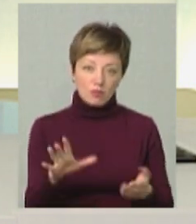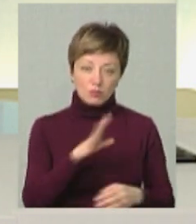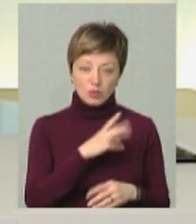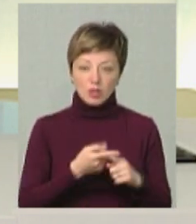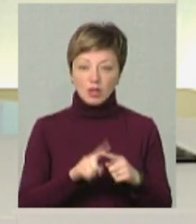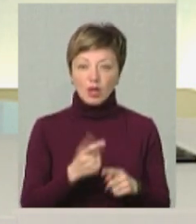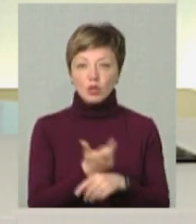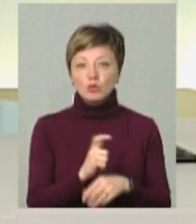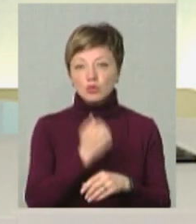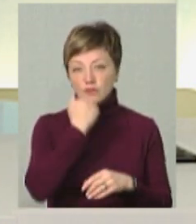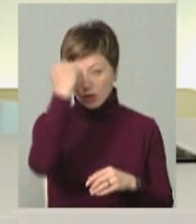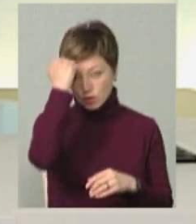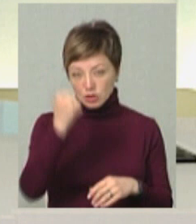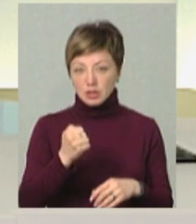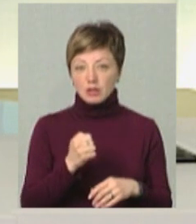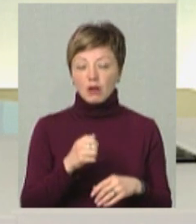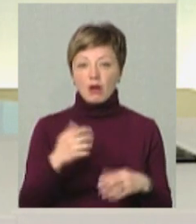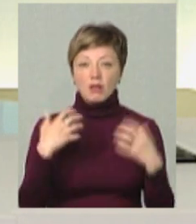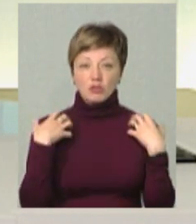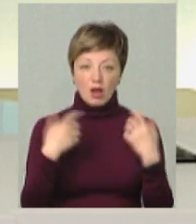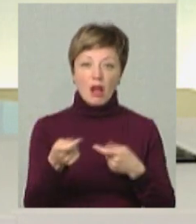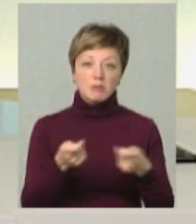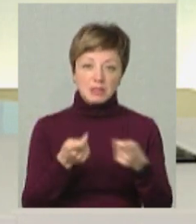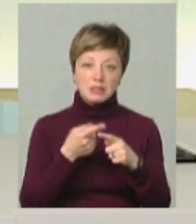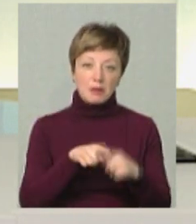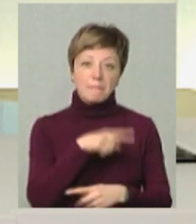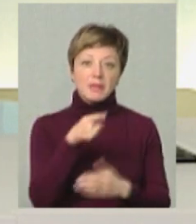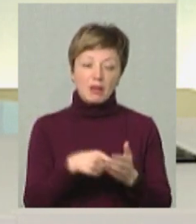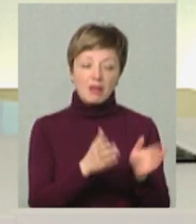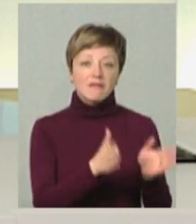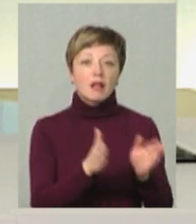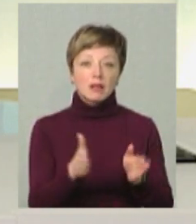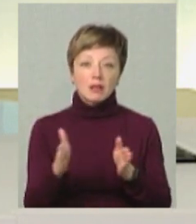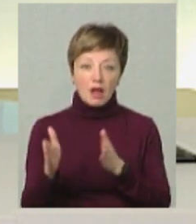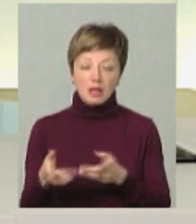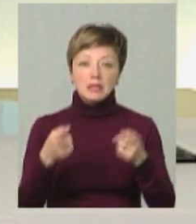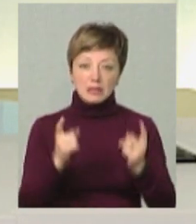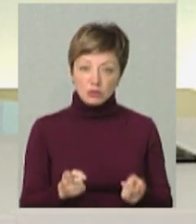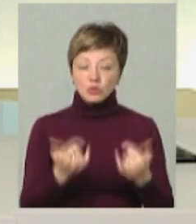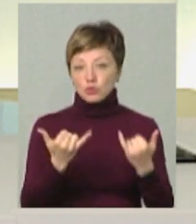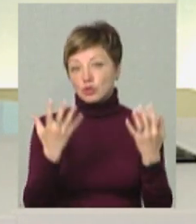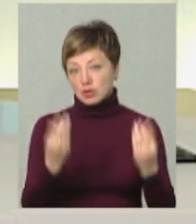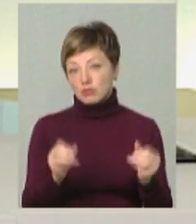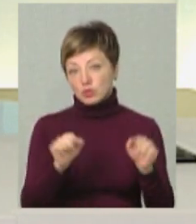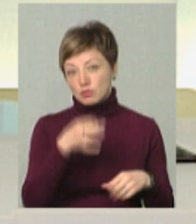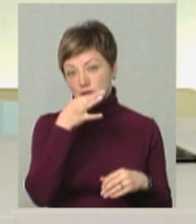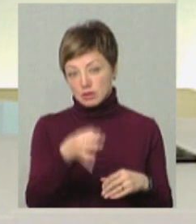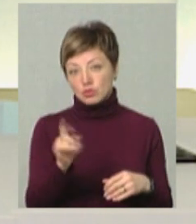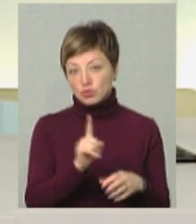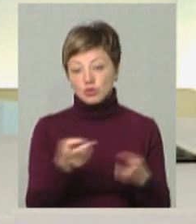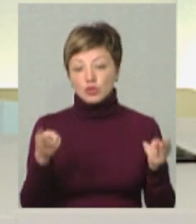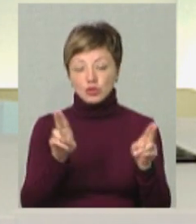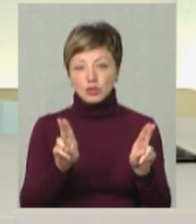Я дуже вдячний Сергій В'ячеславовичу, що ми це питання владнали. Дійсно, на сьогоднішній день можемо сказати, що